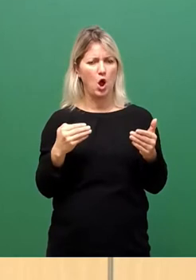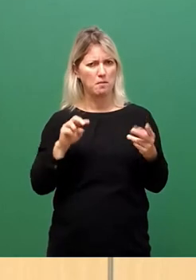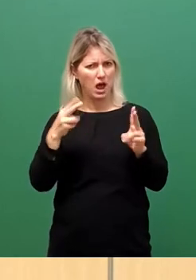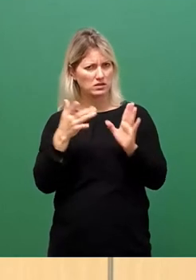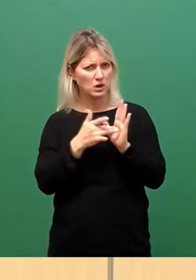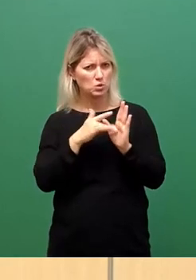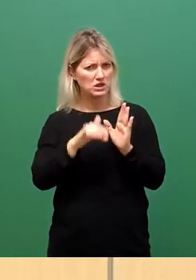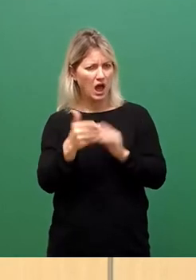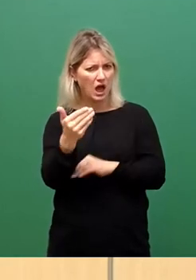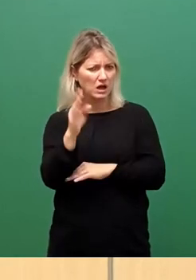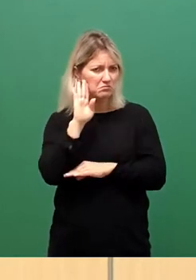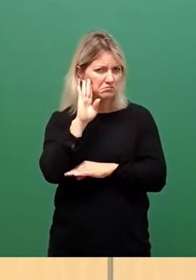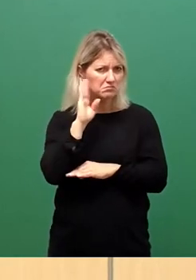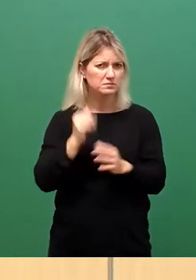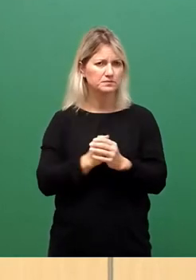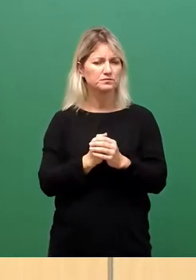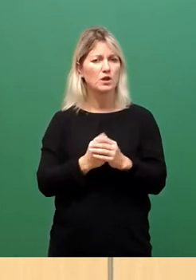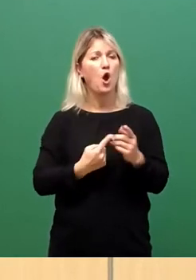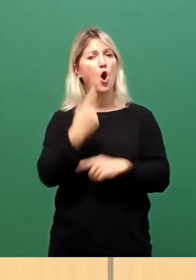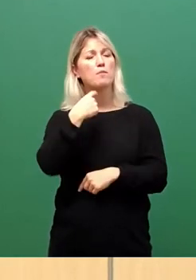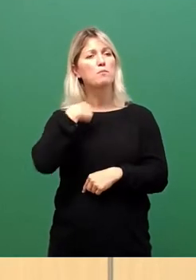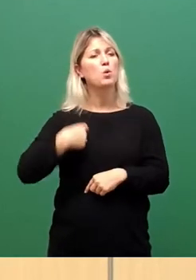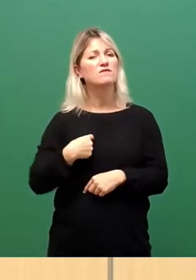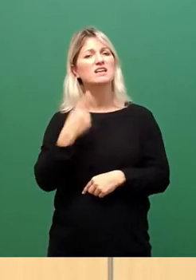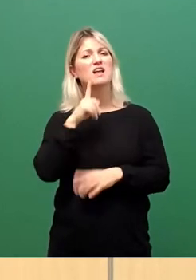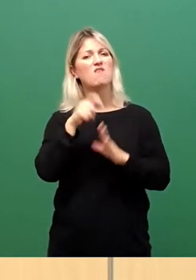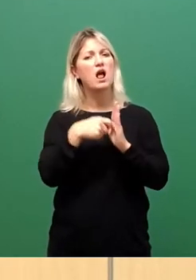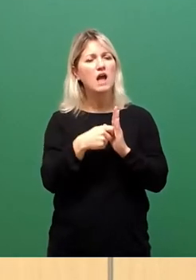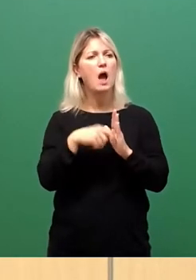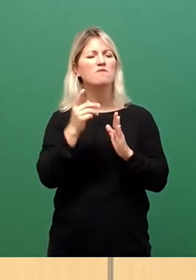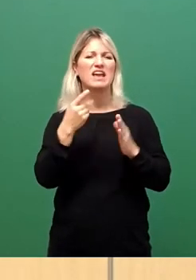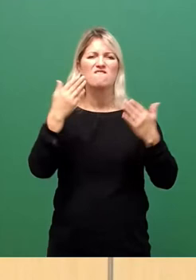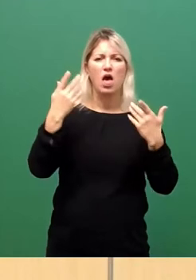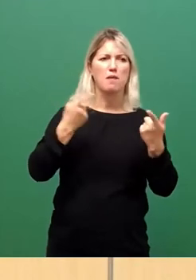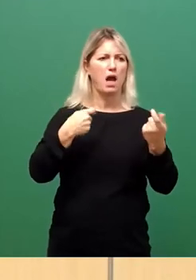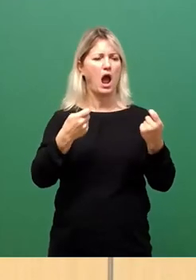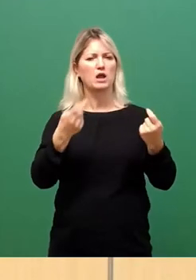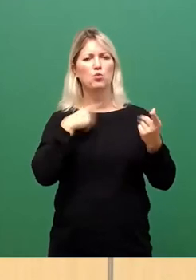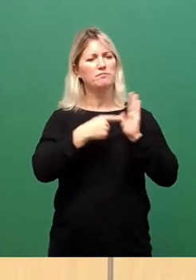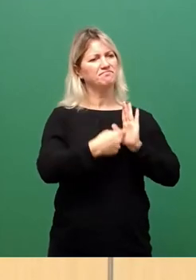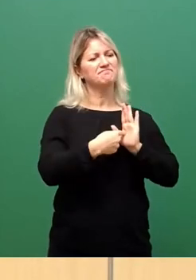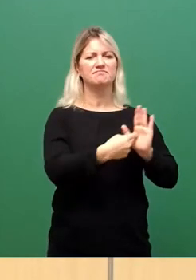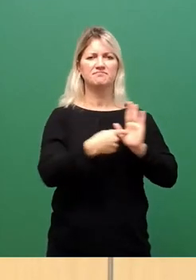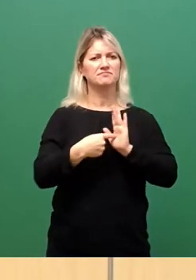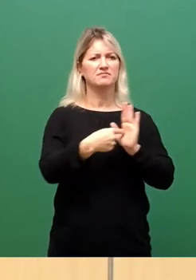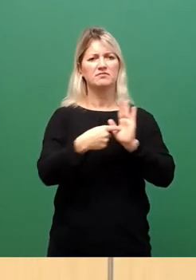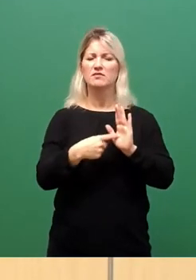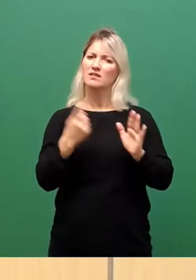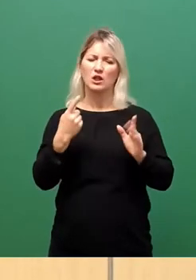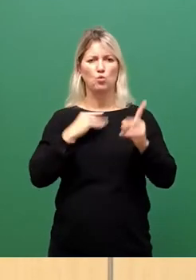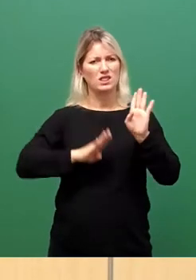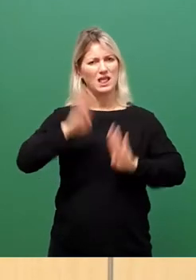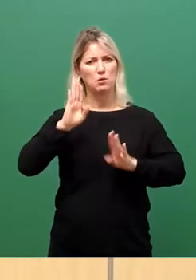Oberbürgermeisterwahlkampf kein Schaulaufen der örtlichen Werbeagenturen, sondern das demokratische Ringen um die Wahl der höchsten